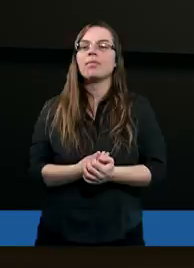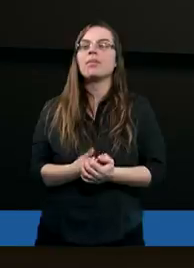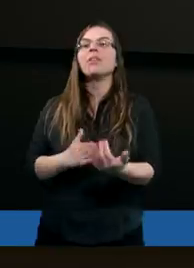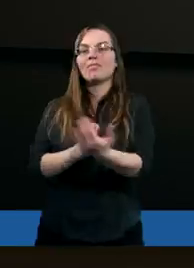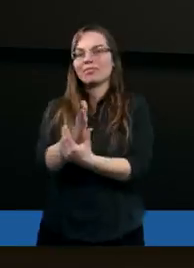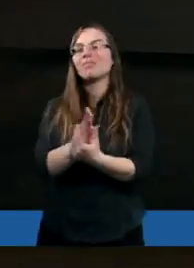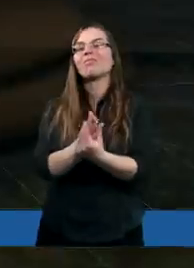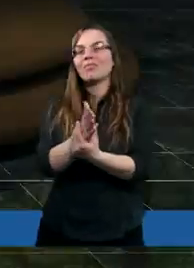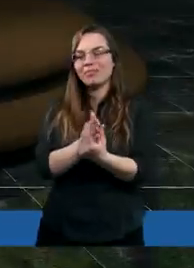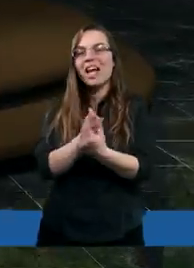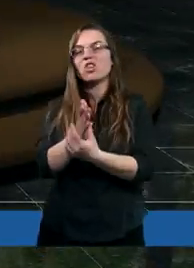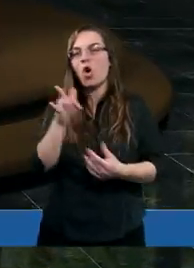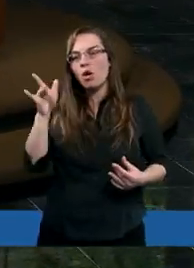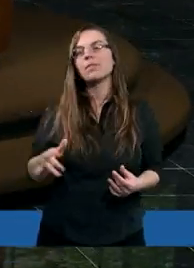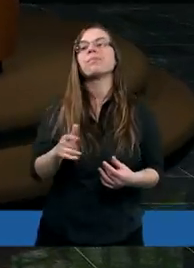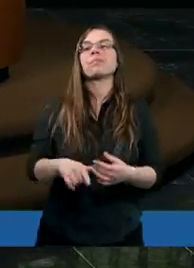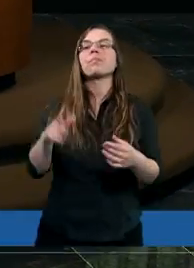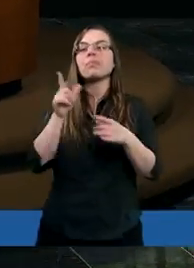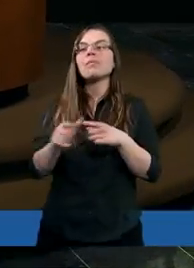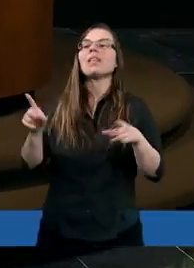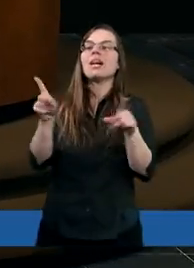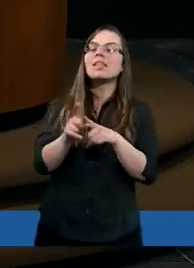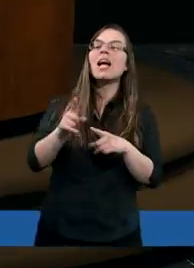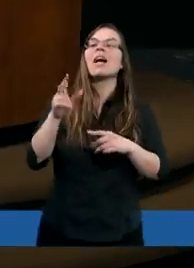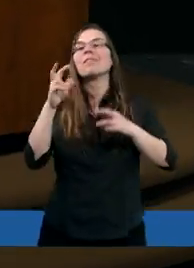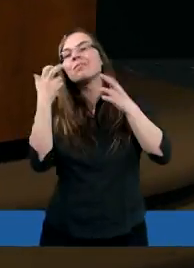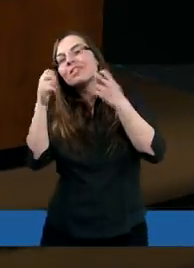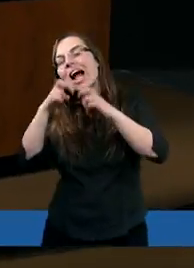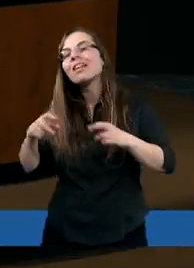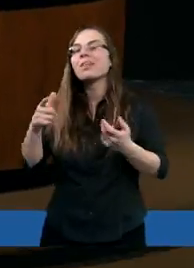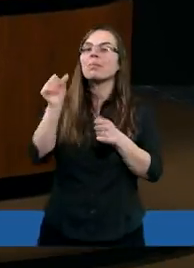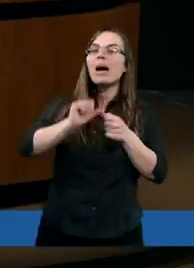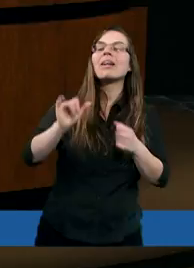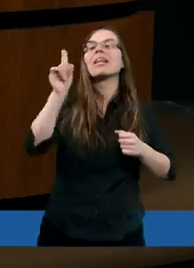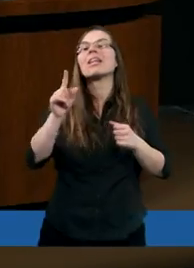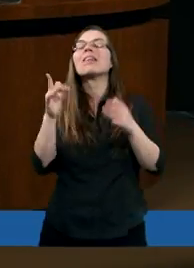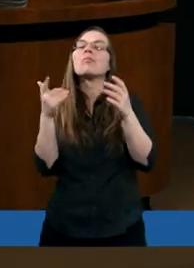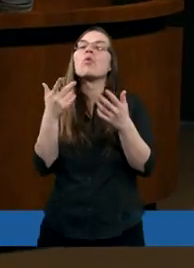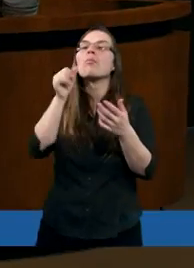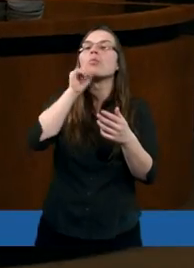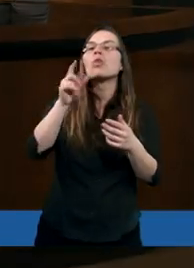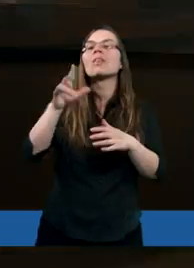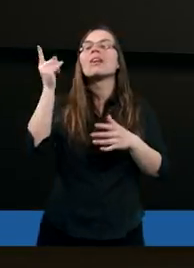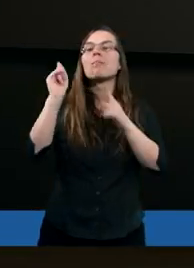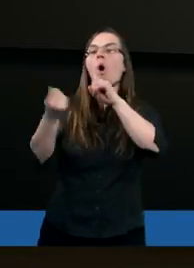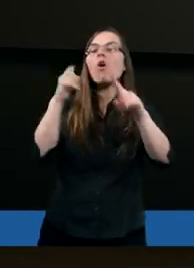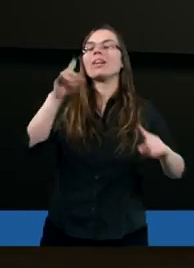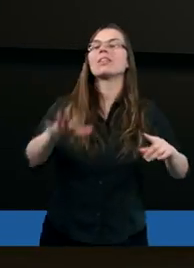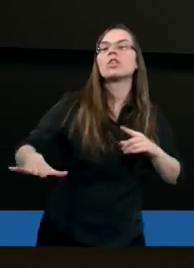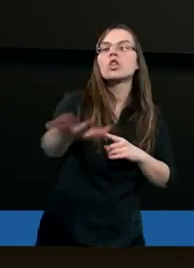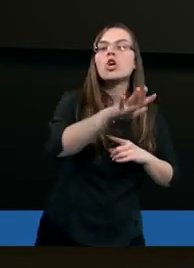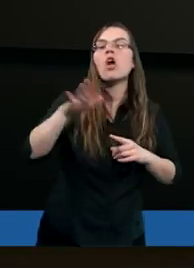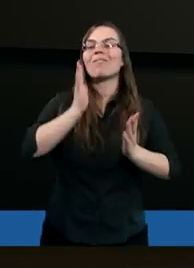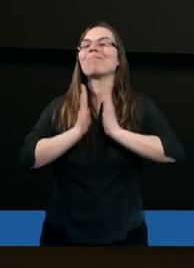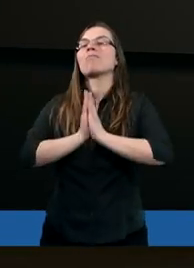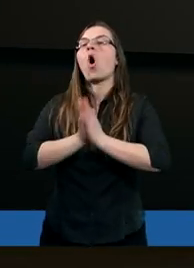Wierzący. Wierzący, ale rekrutujący się z jakiego środowiska? No